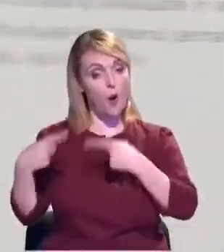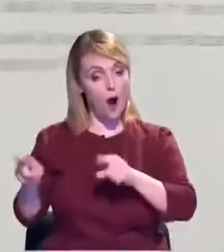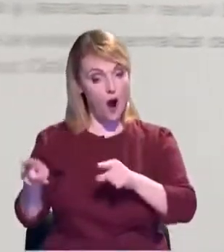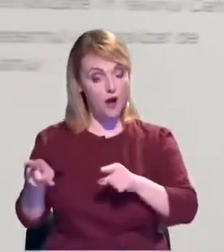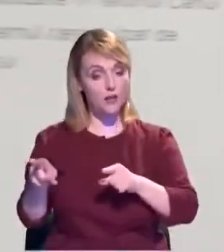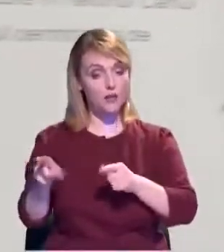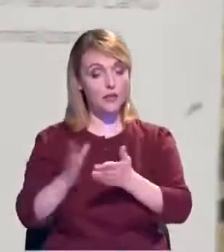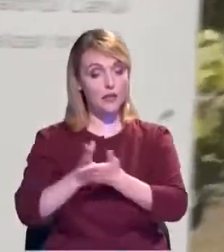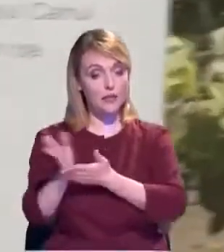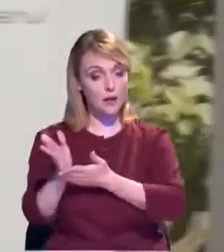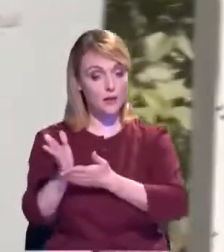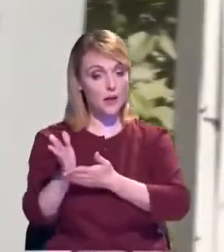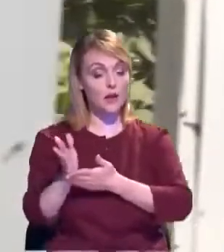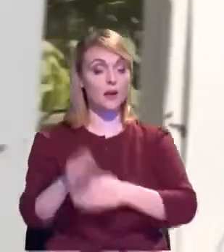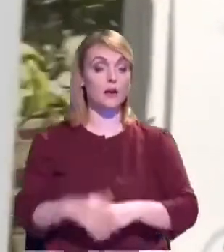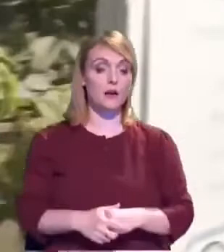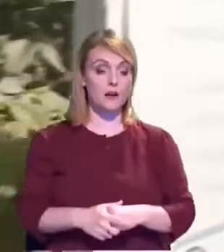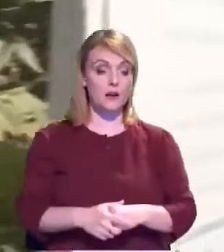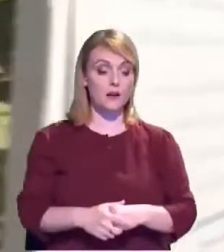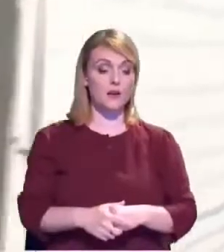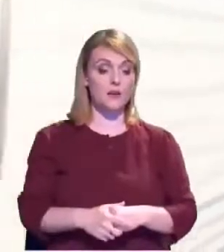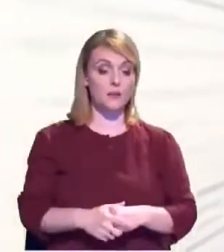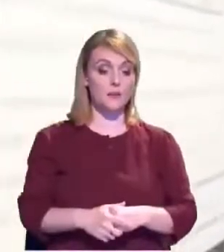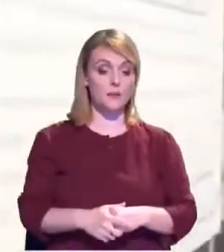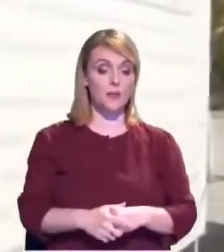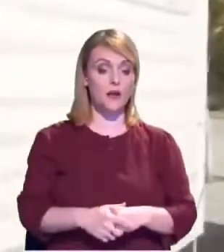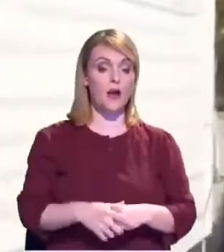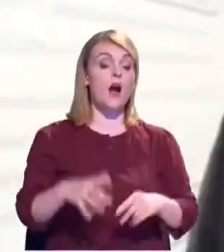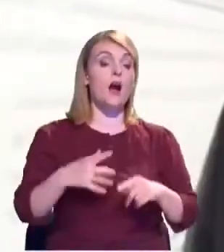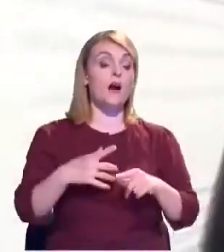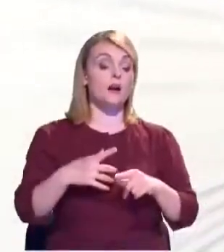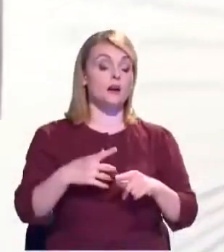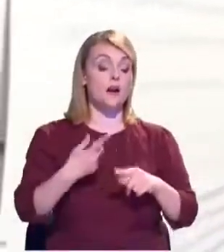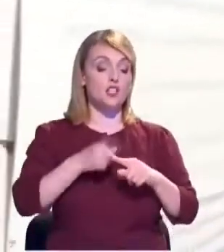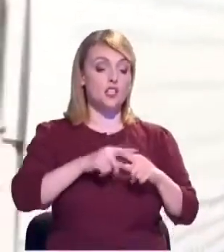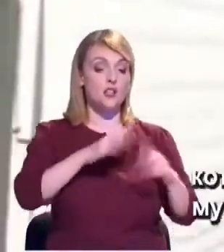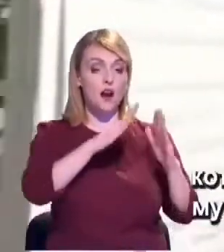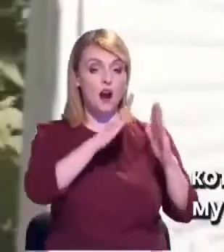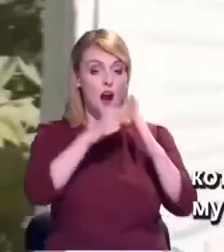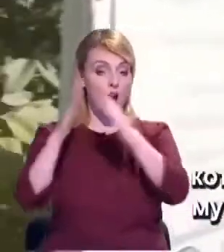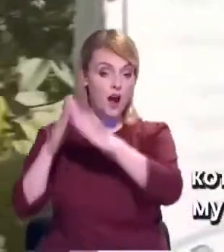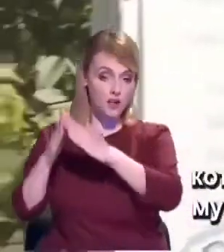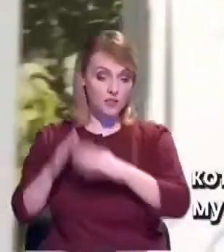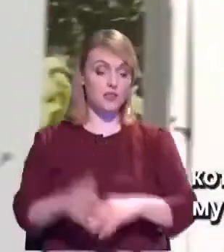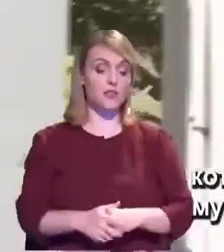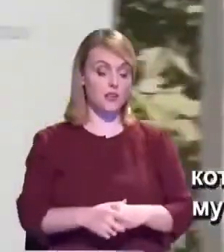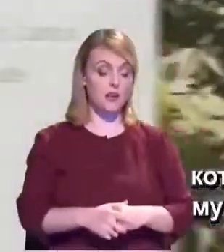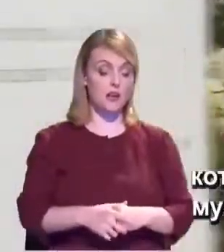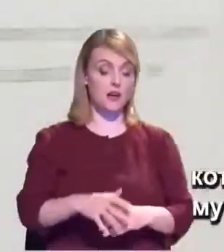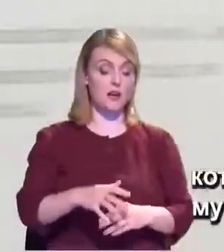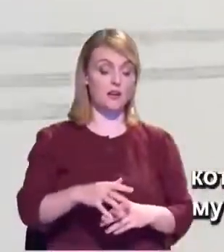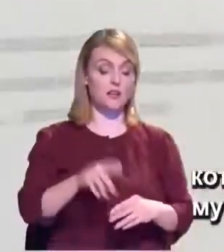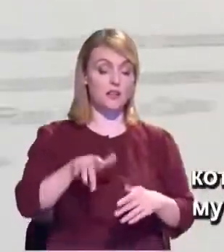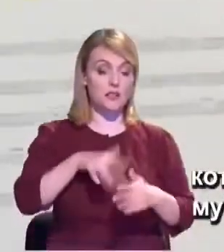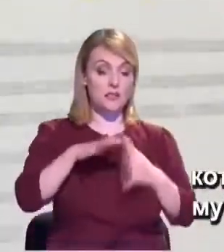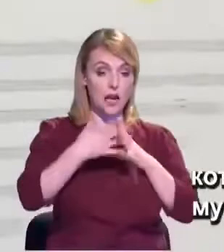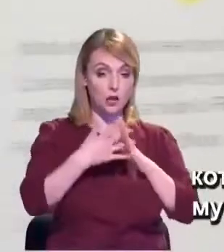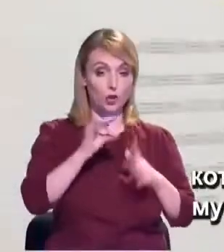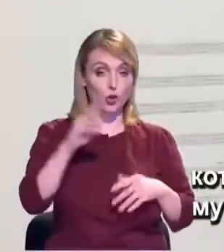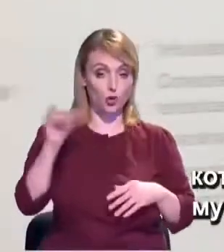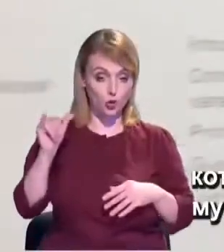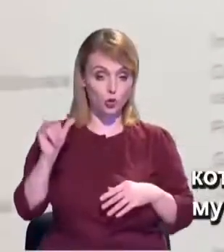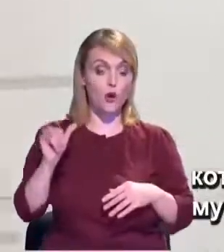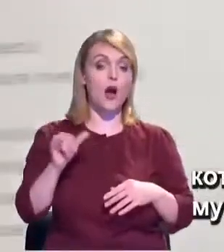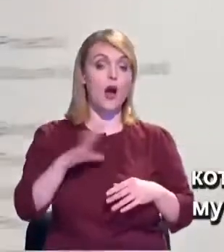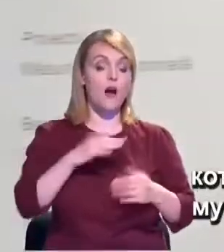etapă, conectarea ca să ne doa la sistemul central de canalizare, satul roșu, cu sistemul